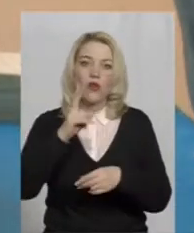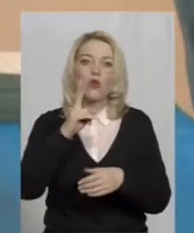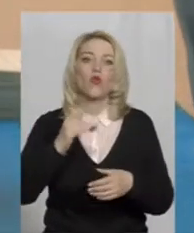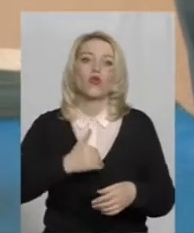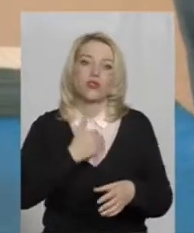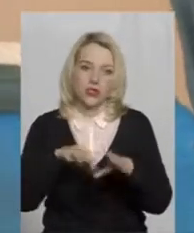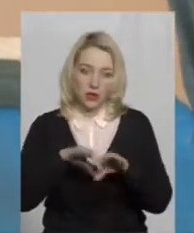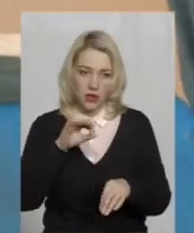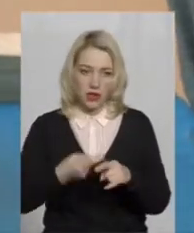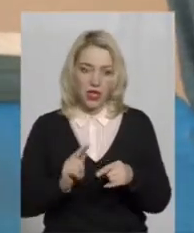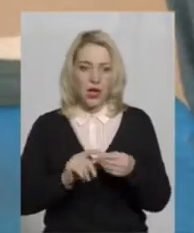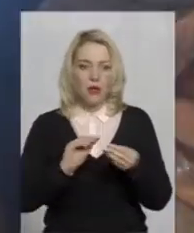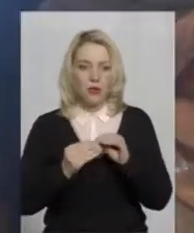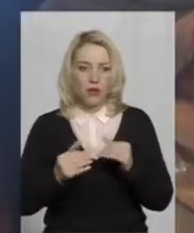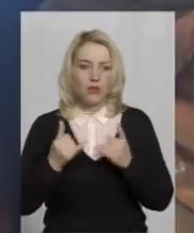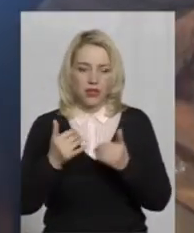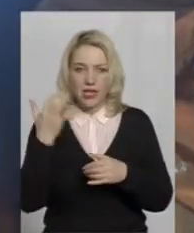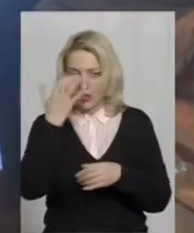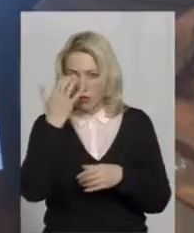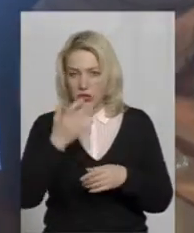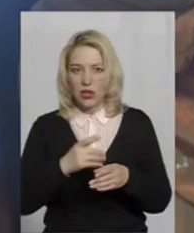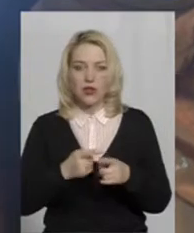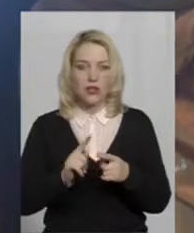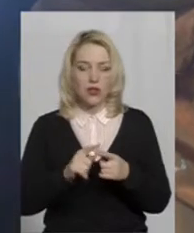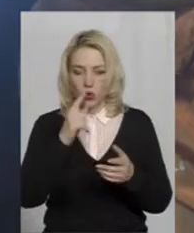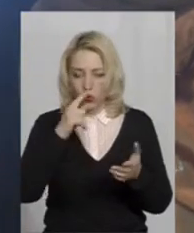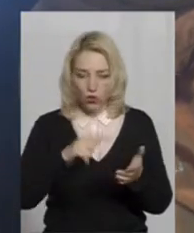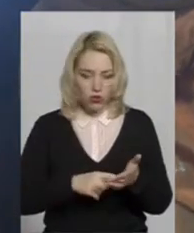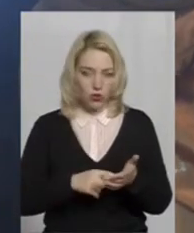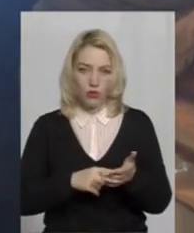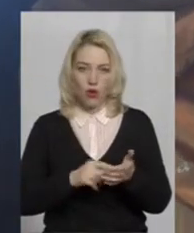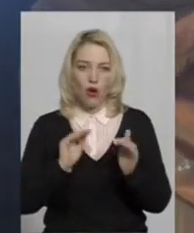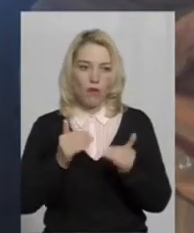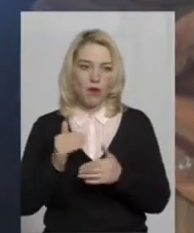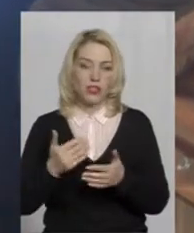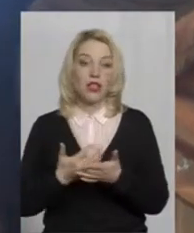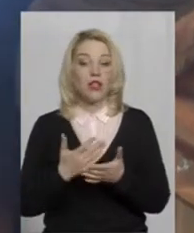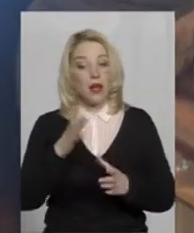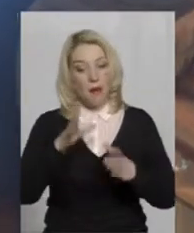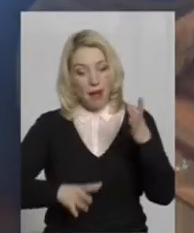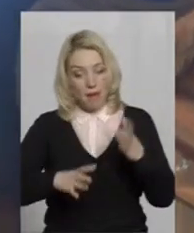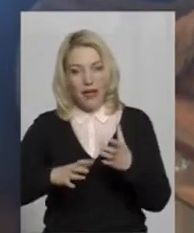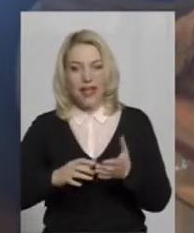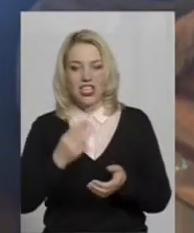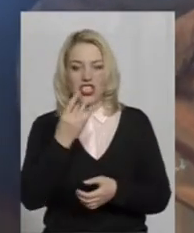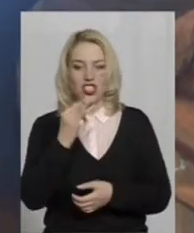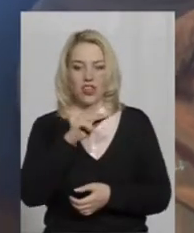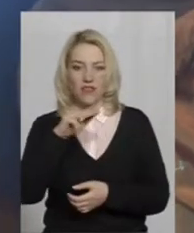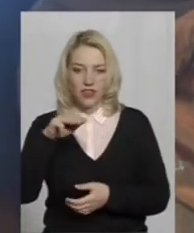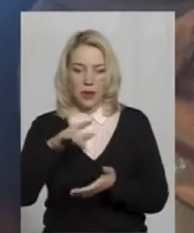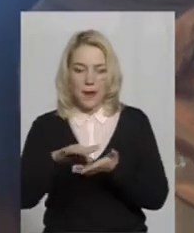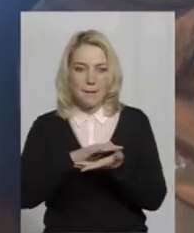доступ слабозорих та незрячих до інформації про кандидатів обмежений. Паперу, наприклад, шрифтом Бреля, він особливий і він